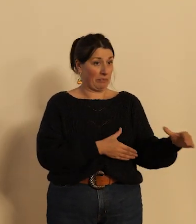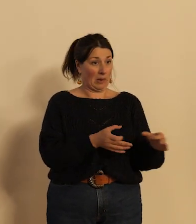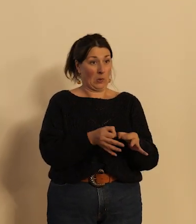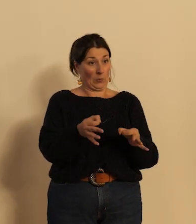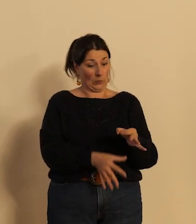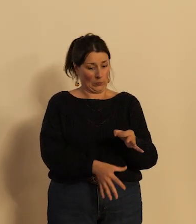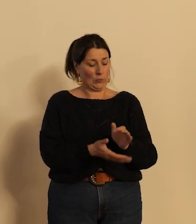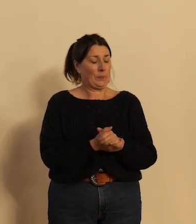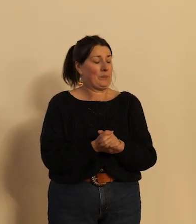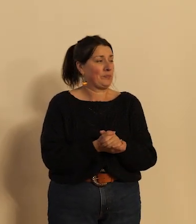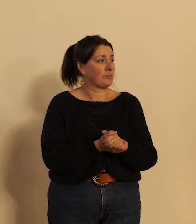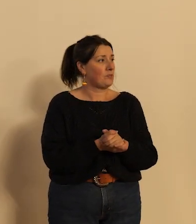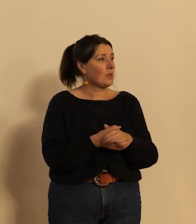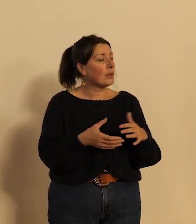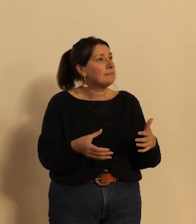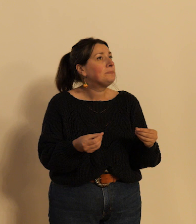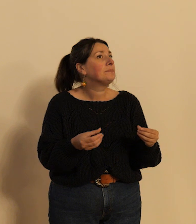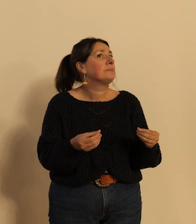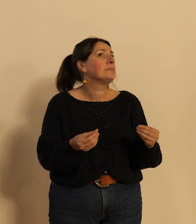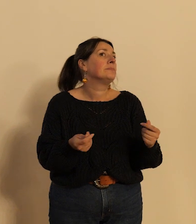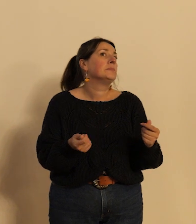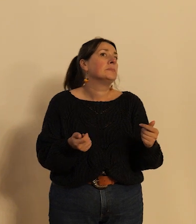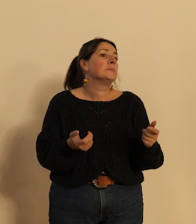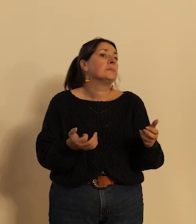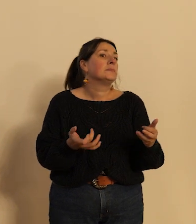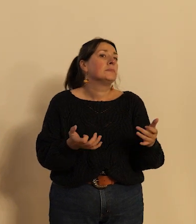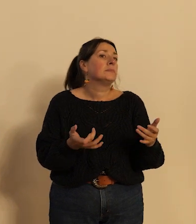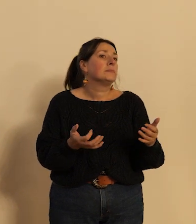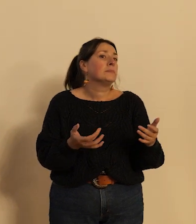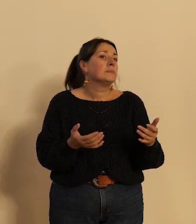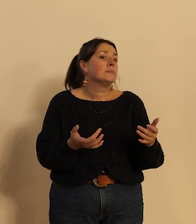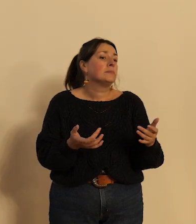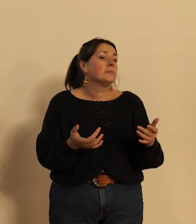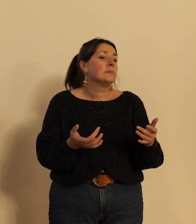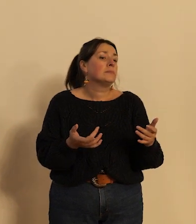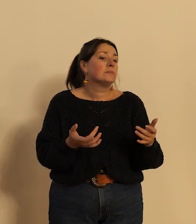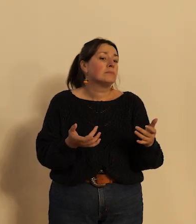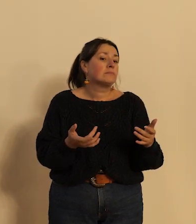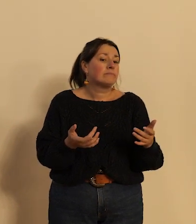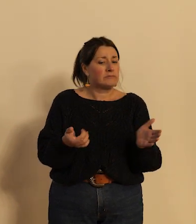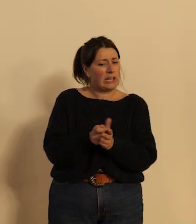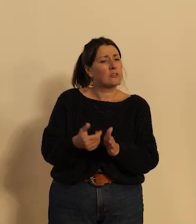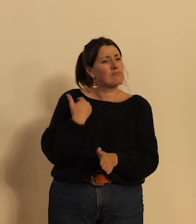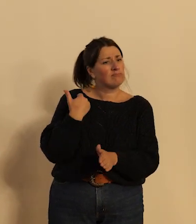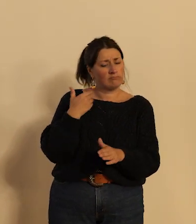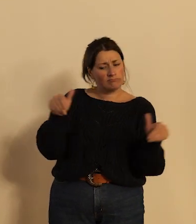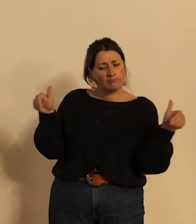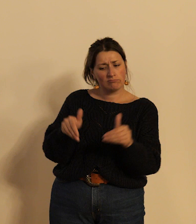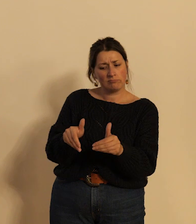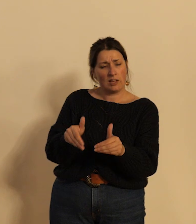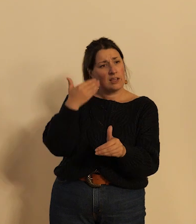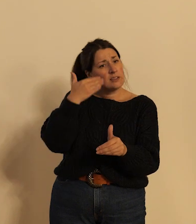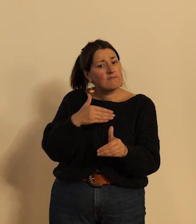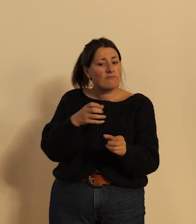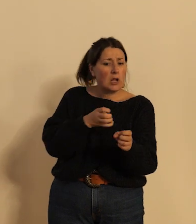mon propos par un focus plus proche de nous le vélo et la société